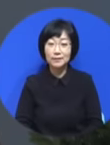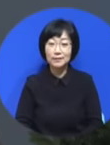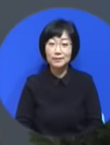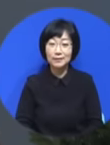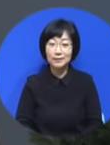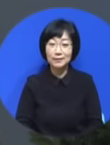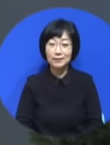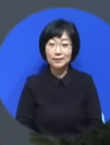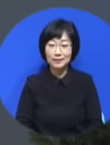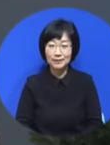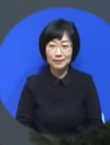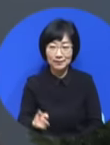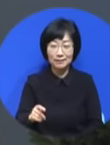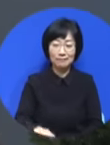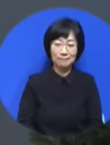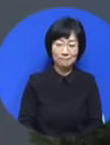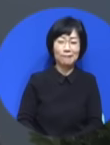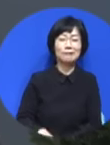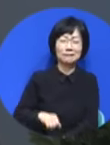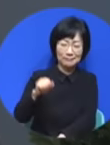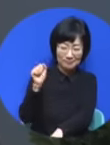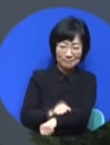잘하고 있는 거야. 그랬어요.